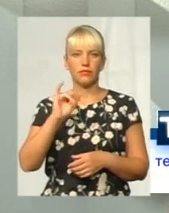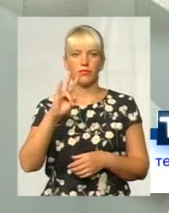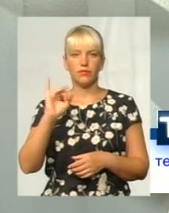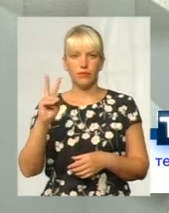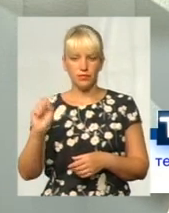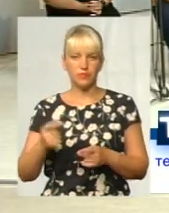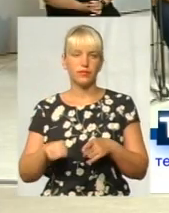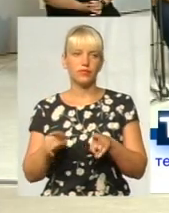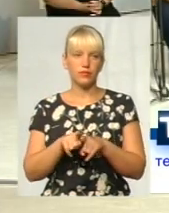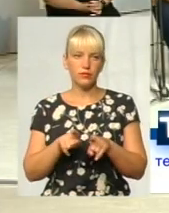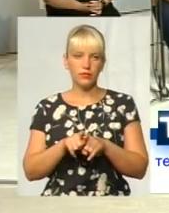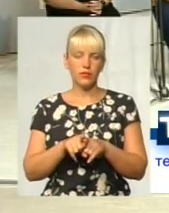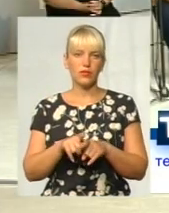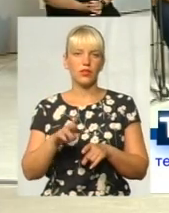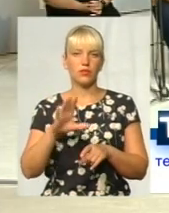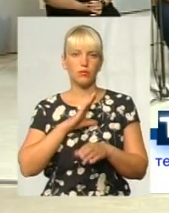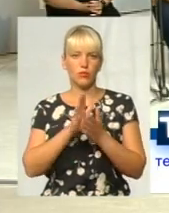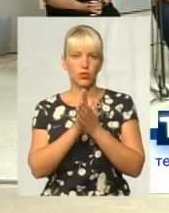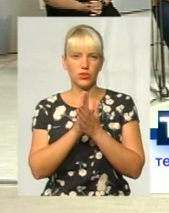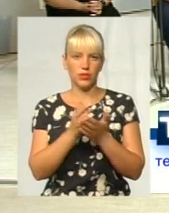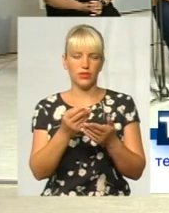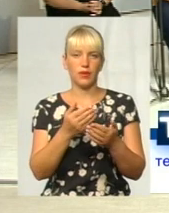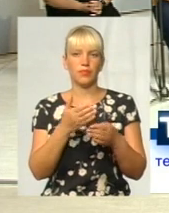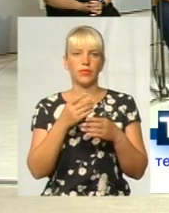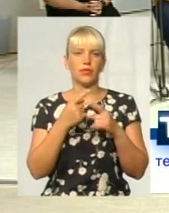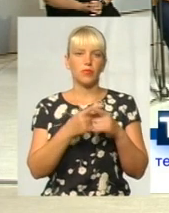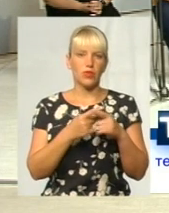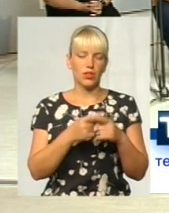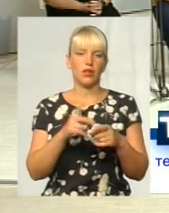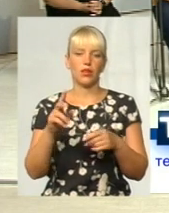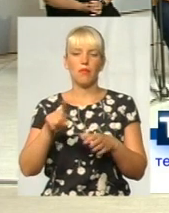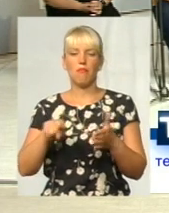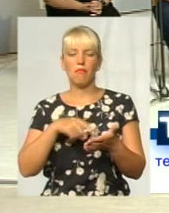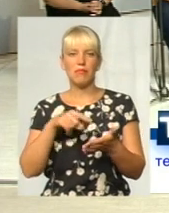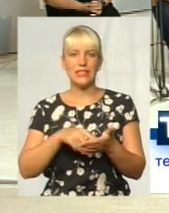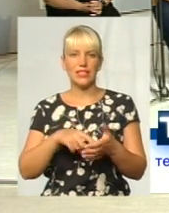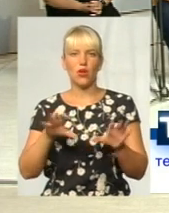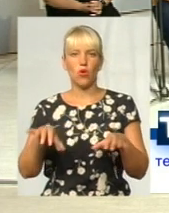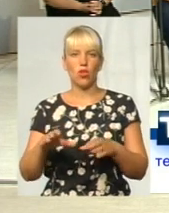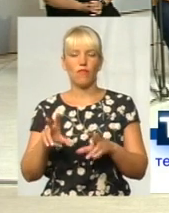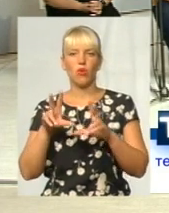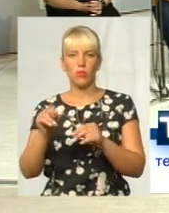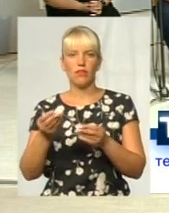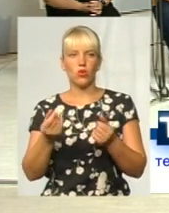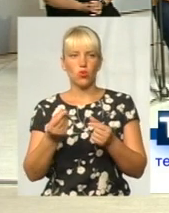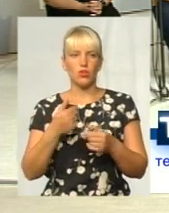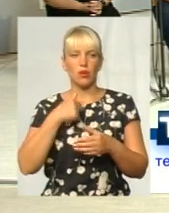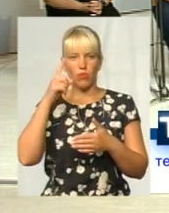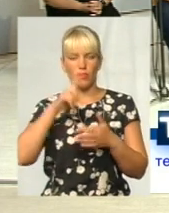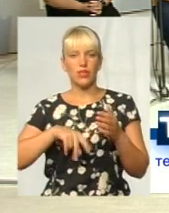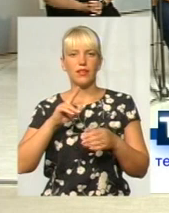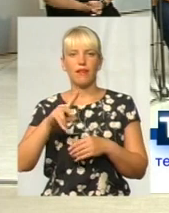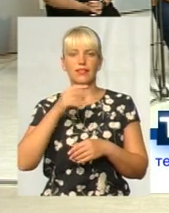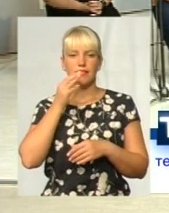Теж просила кошти. Я знаю, що ініціативна група була міського голови, і міський голова обіцяв кошти. І повірте, як сказав